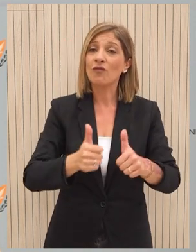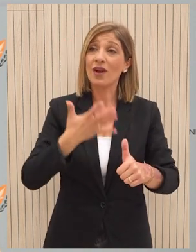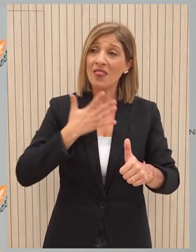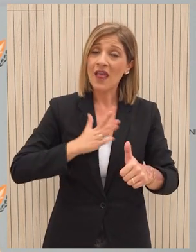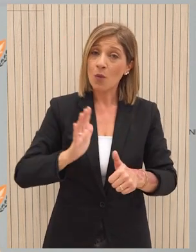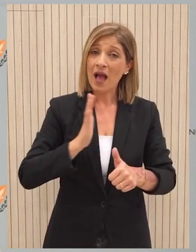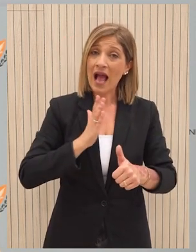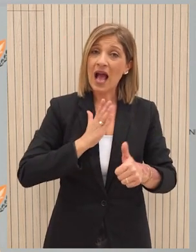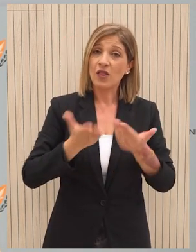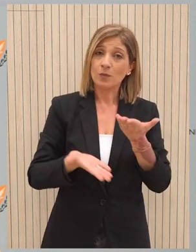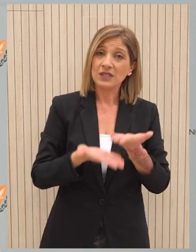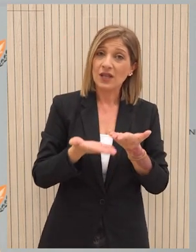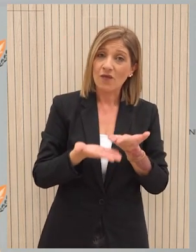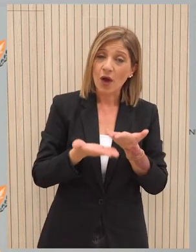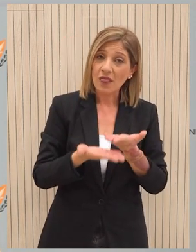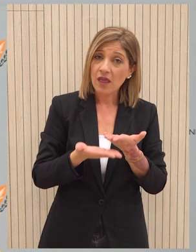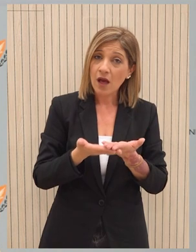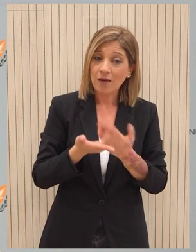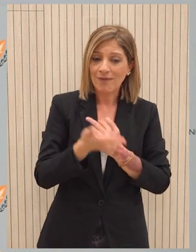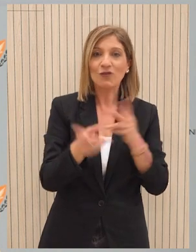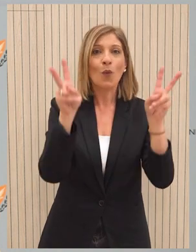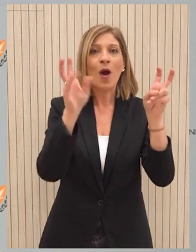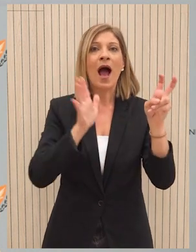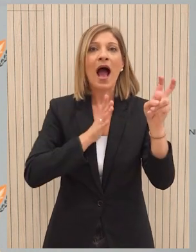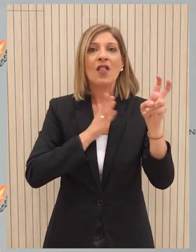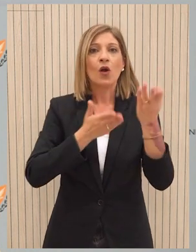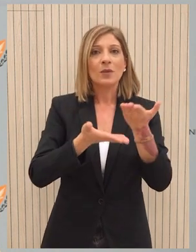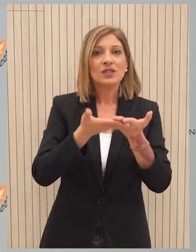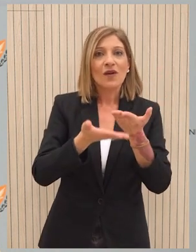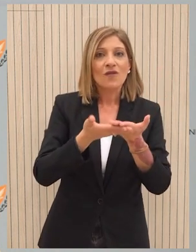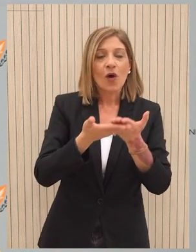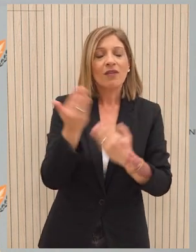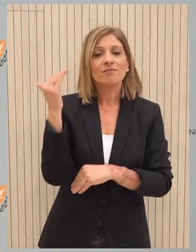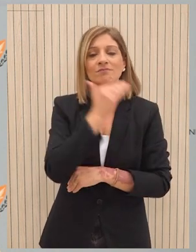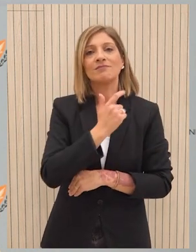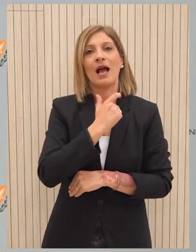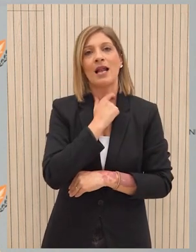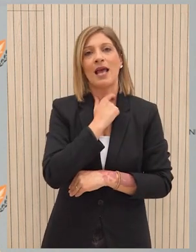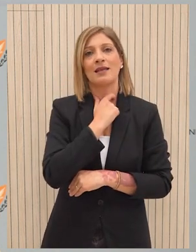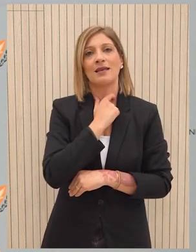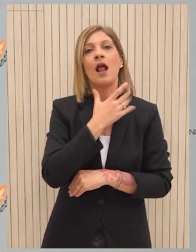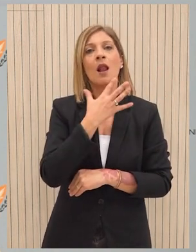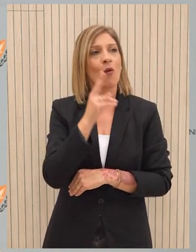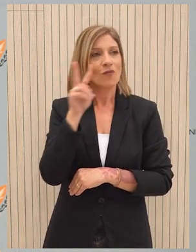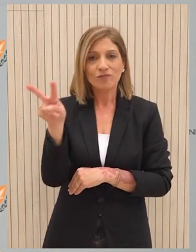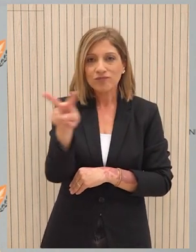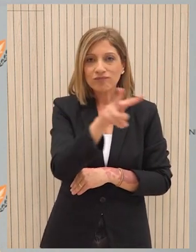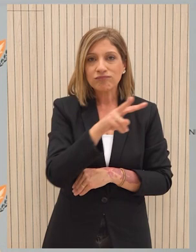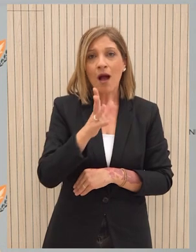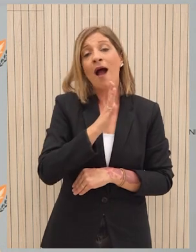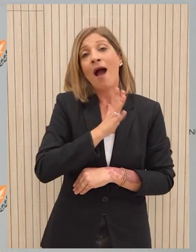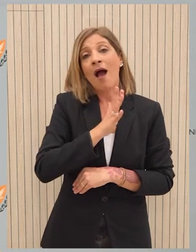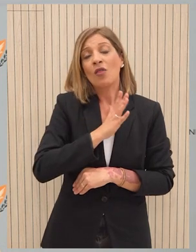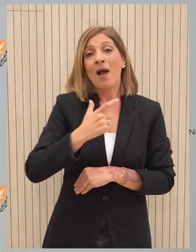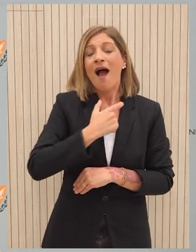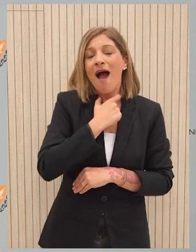αυτή η ανθρωπιστική βοήθεια, γιατί περί ανθρωπιστικής βοήθειας πρόκειται να είναι και απρόσκοπτη, αλλά και μεγάλης ροής, οι ανάγκες που έχει ο πληθυσμός της